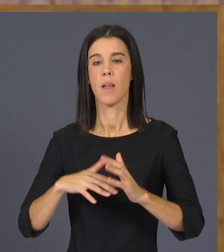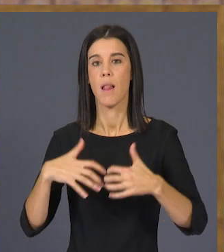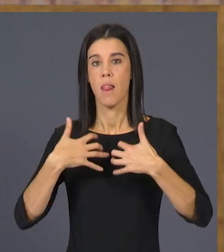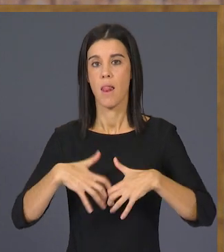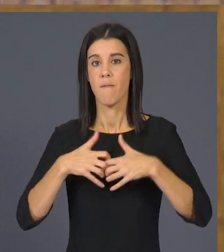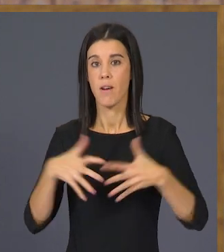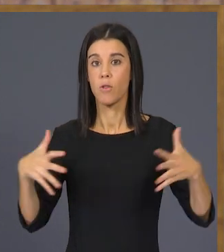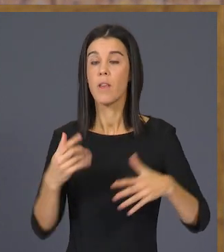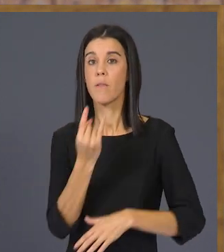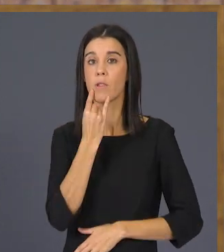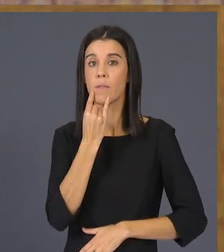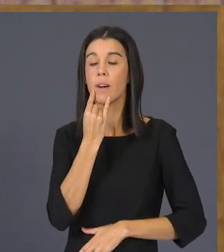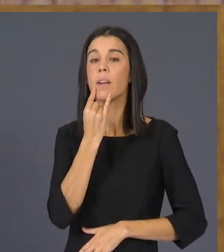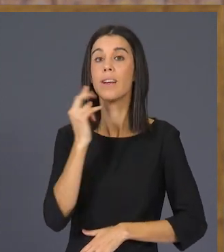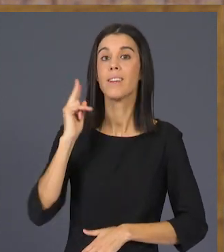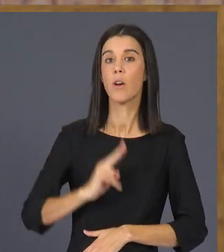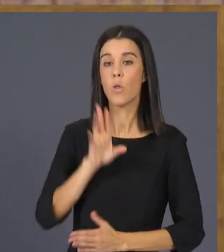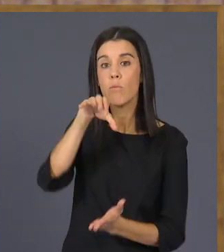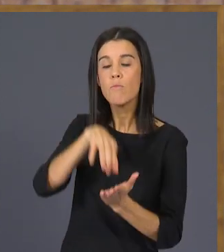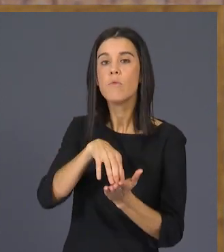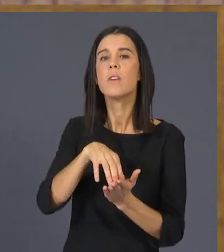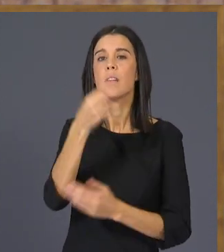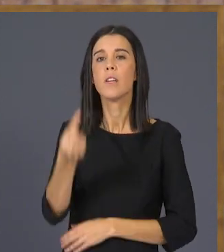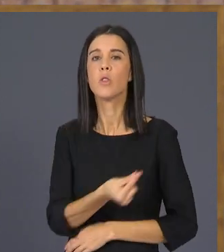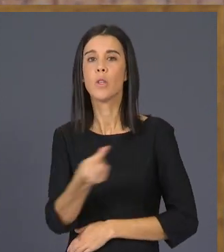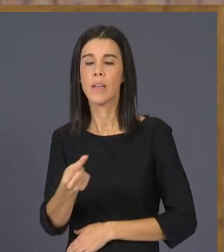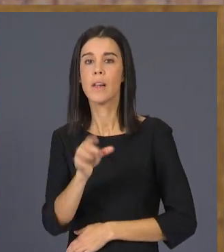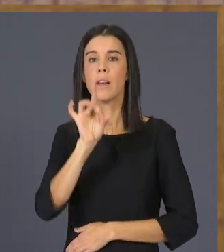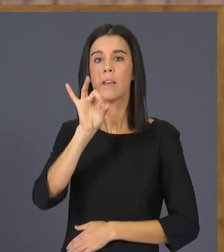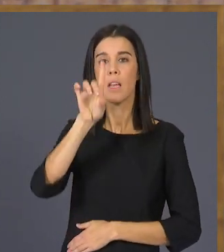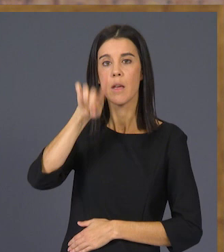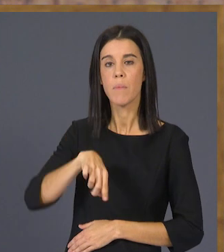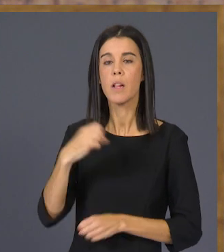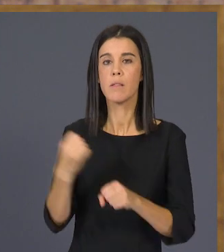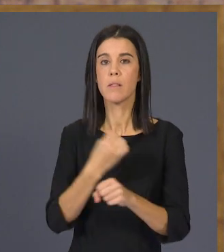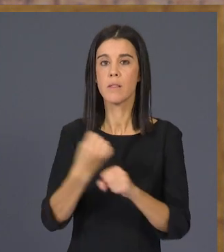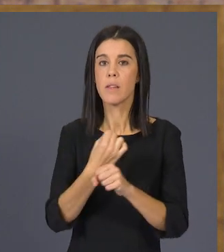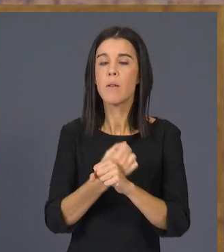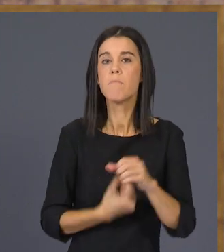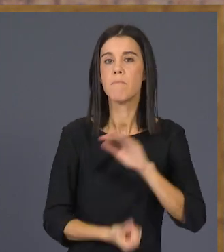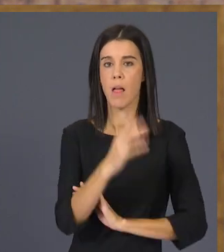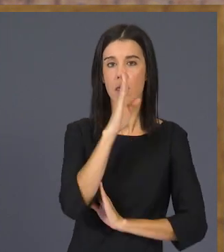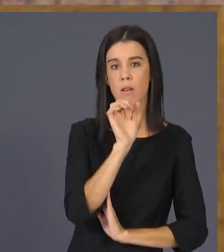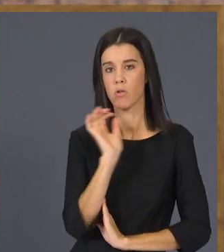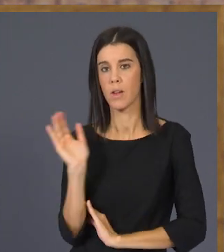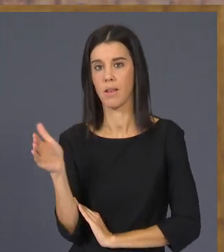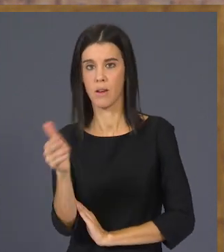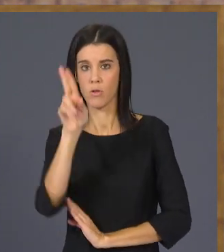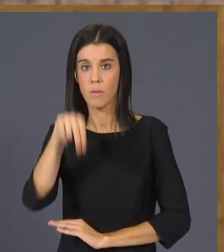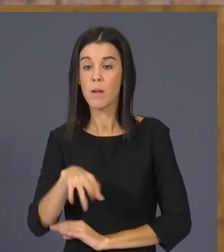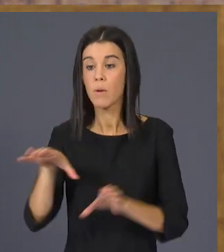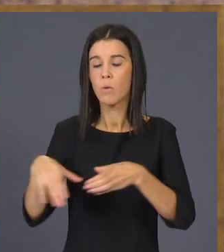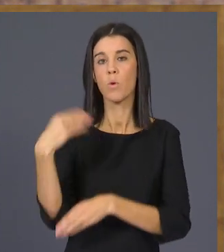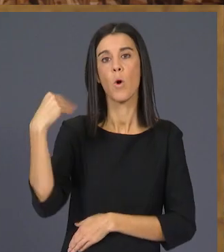assegurà entre directes i indirectes més de 15.000 llocs de treball i generar moltes oportunitats per als joves